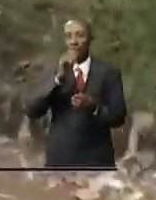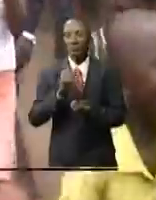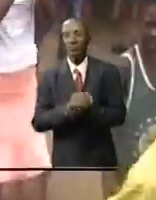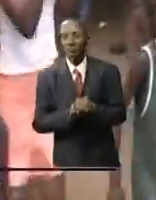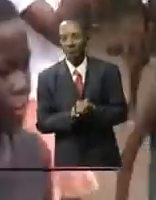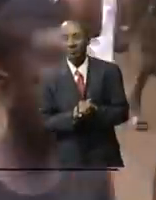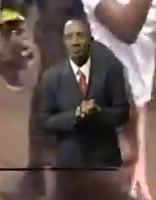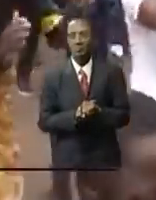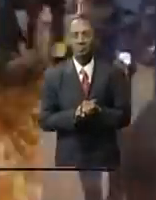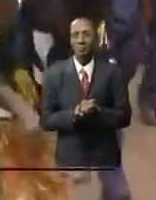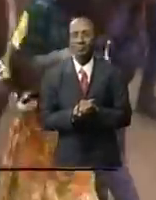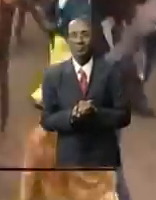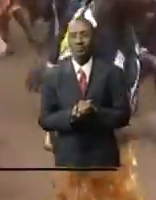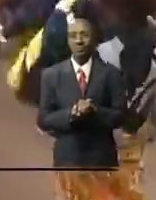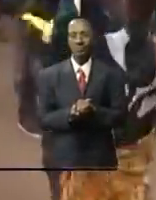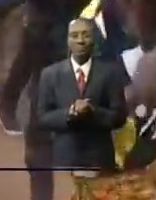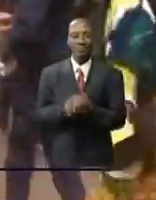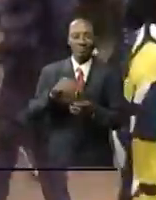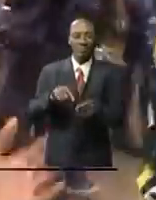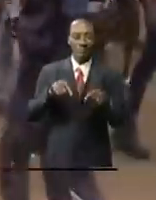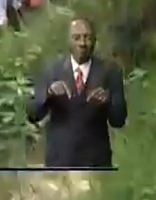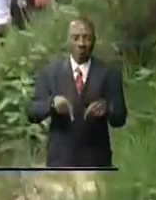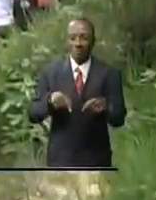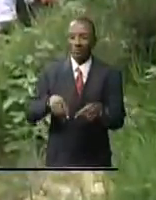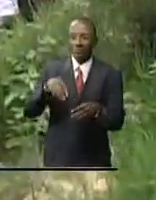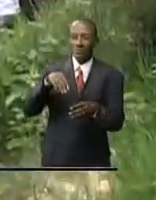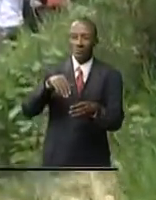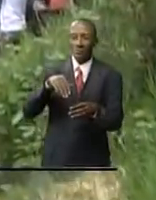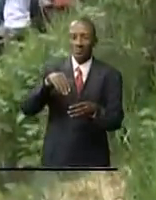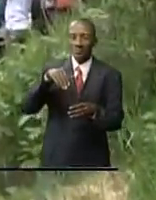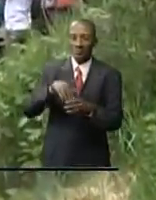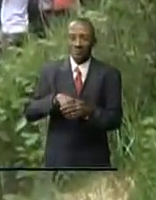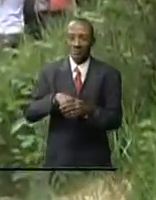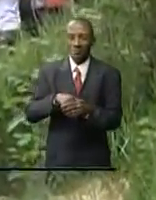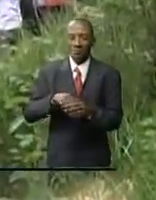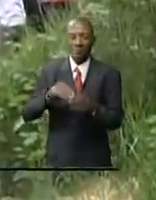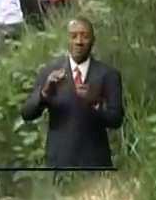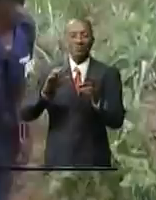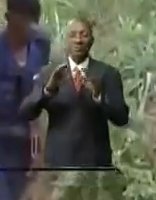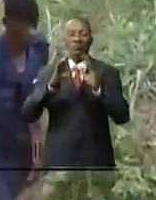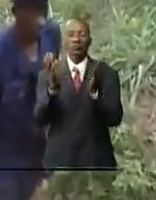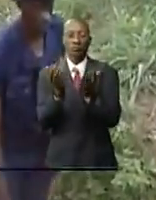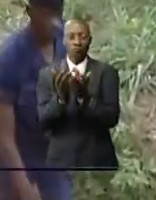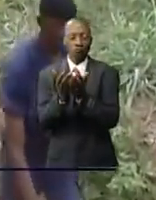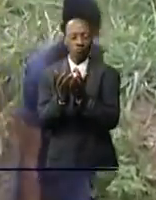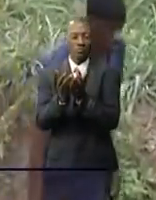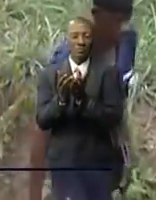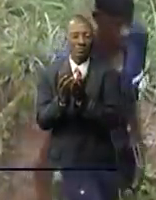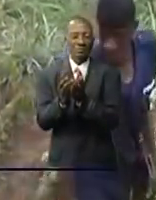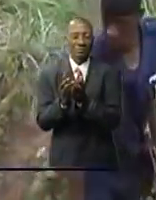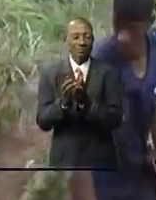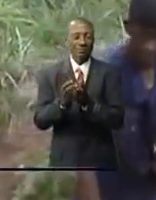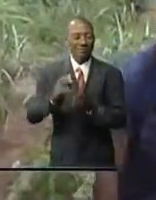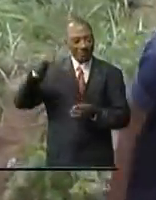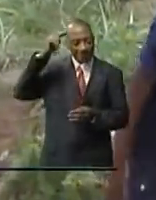habitants de 16 localités du quartier urbano-rural de Lukunga dans la commune de Ngaléma. Une deuxième descente en l'espace de